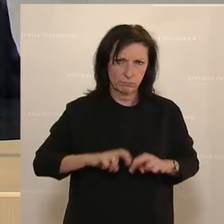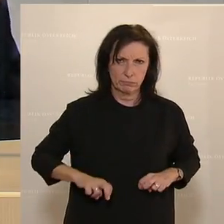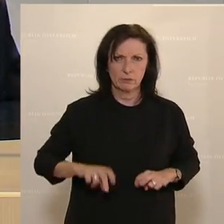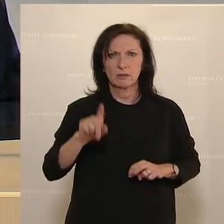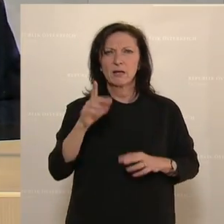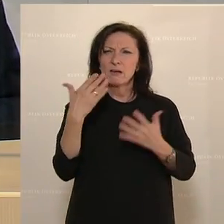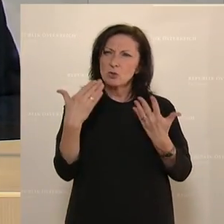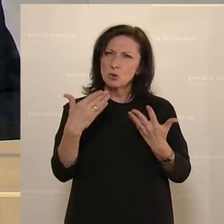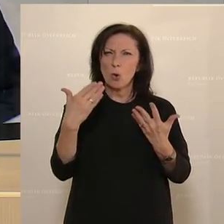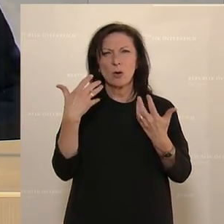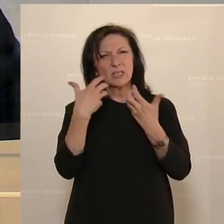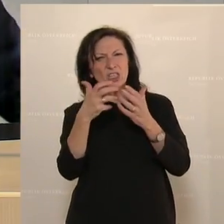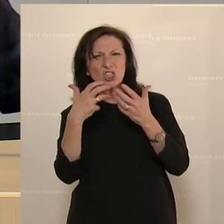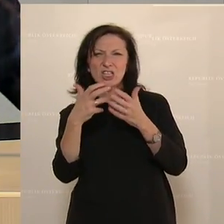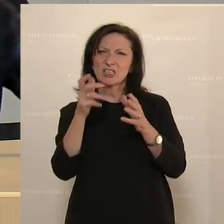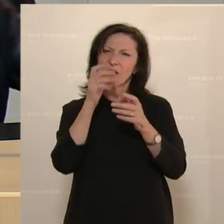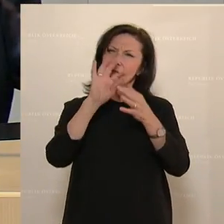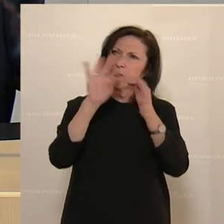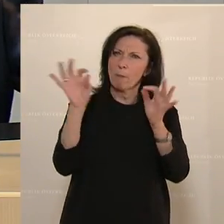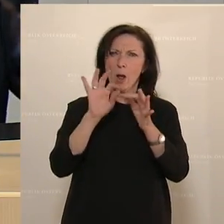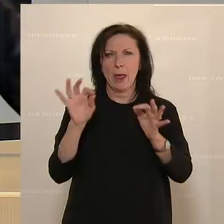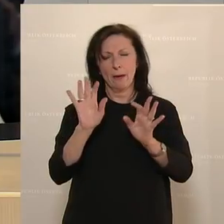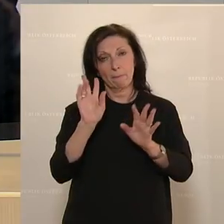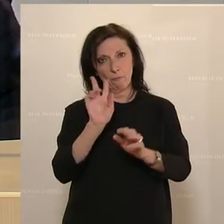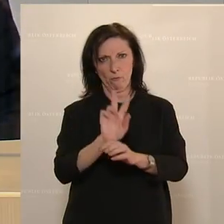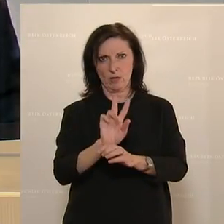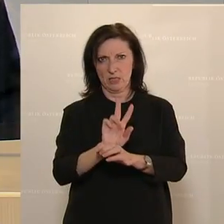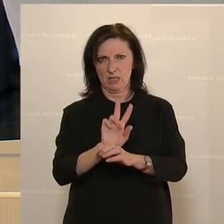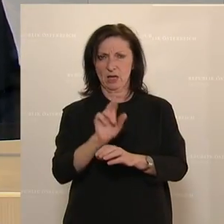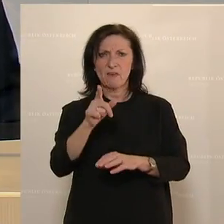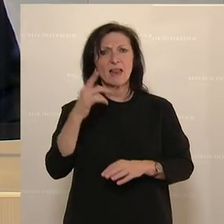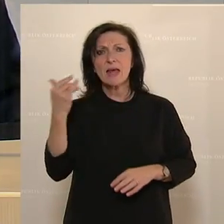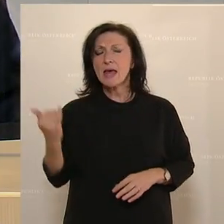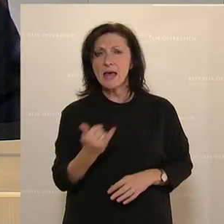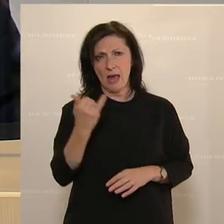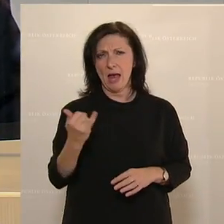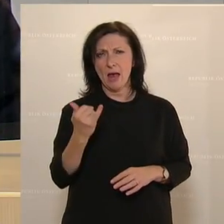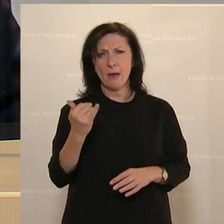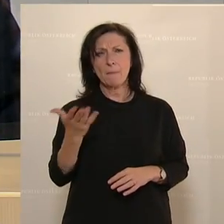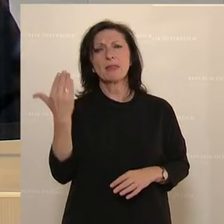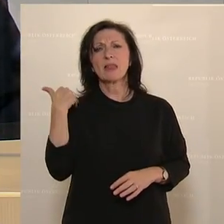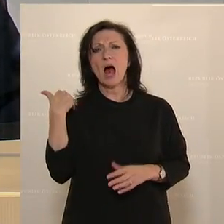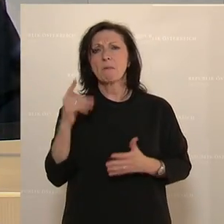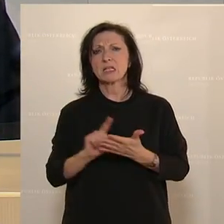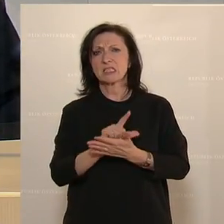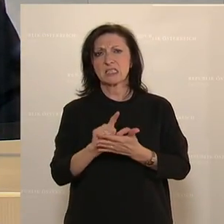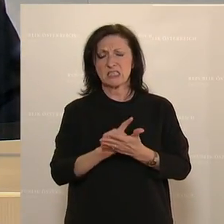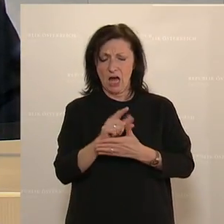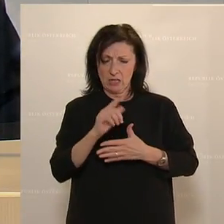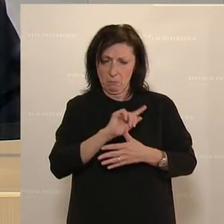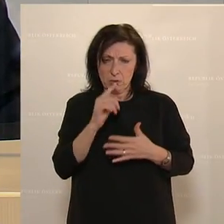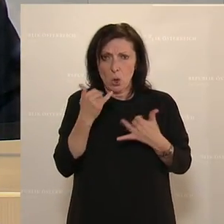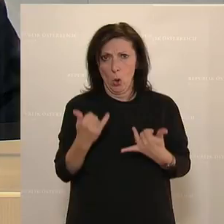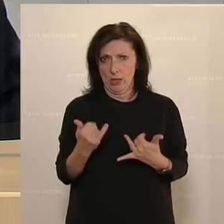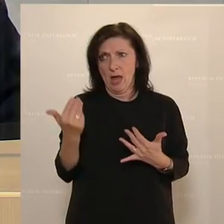etwas vorsichtig sein. Es nutzt niemand, wenn sie immer in diese Zeiten zurückgreifen, die für uns bis